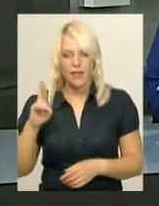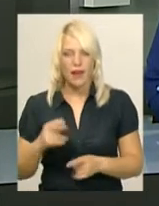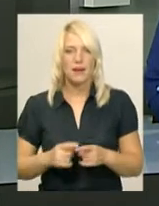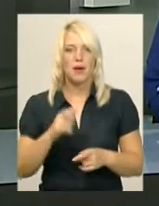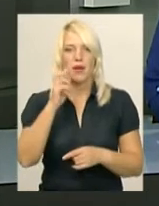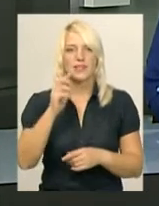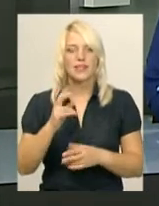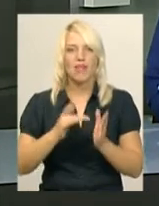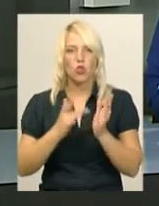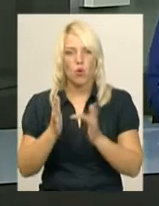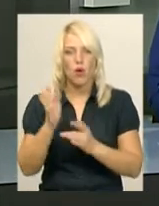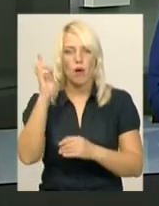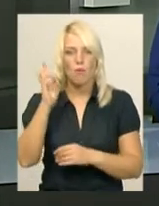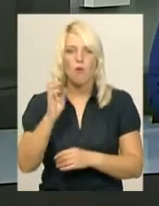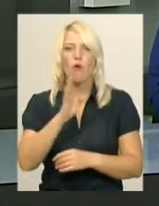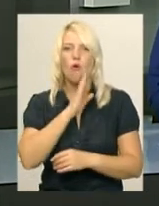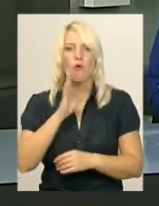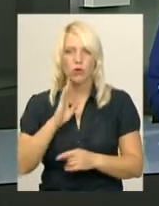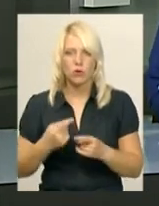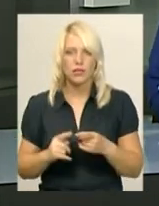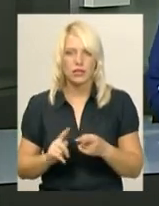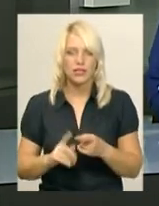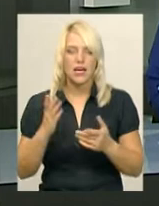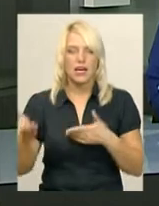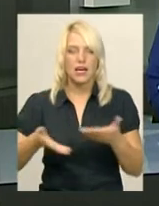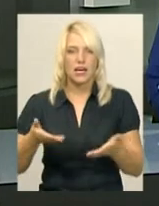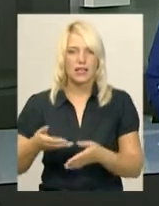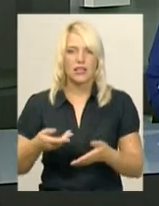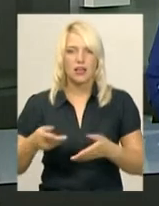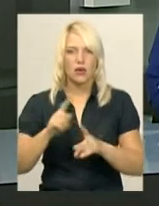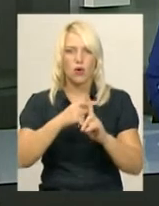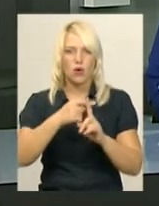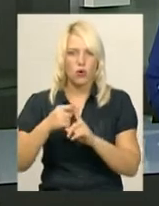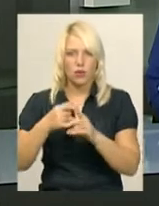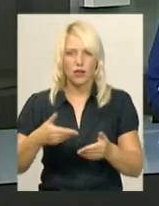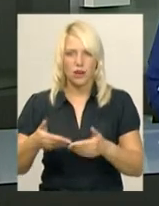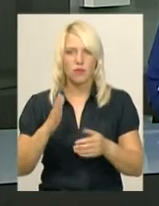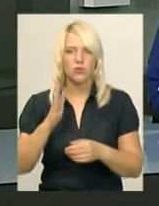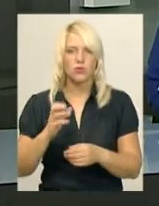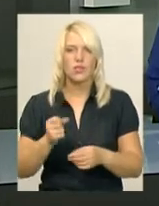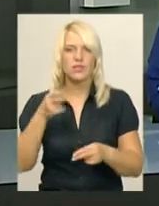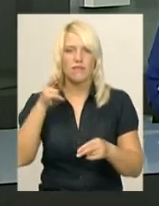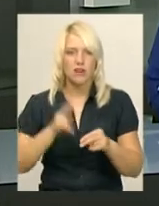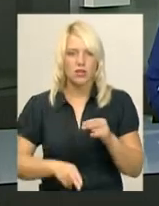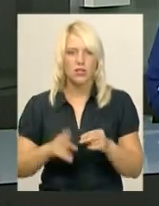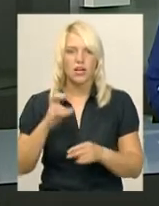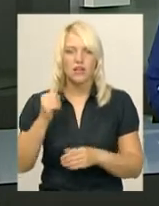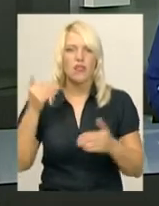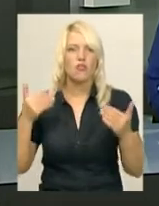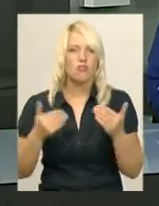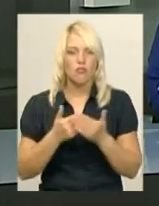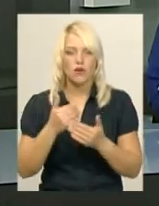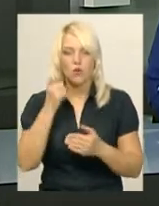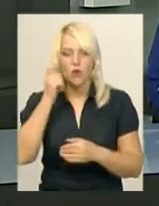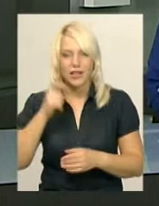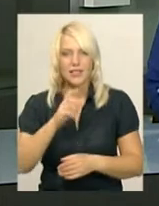серпня хресні дороги на Прощу-Зарваницю будуть завершуватися на горі у новозбудованому українському Єрусалимі. Його